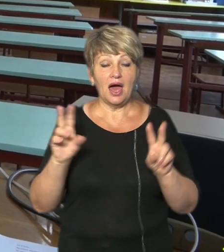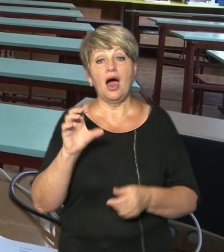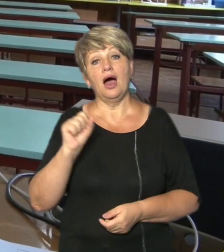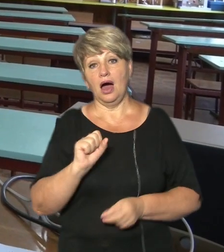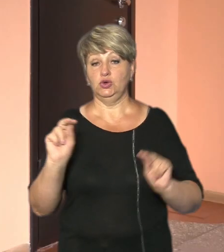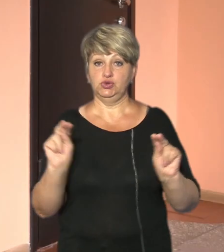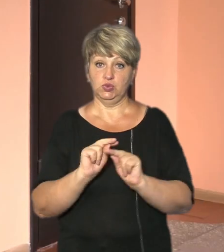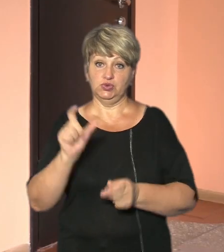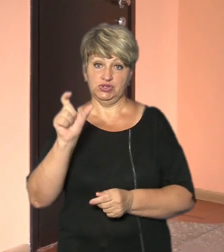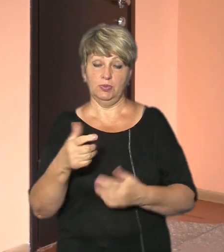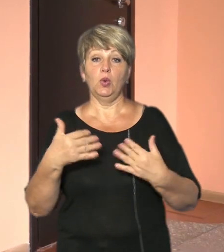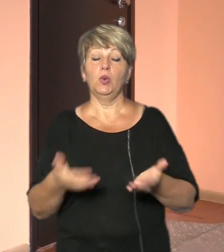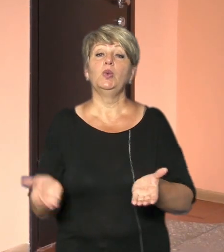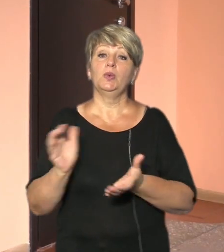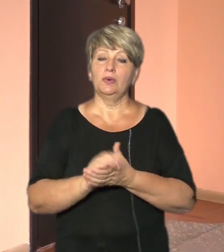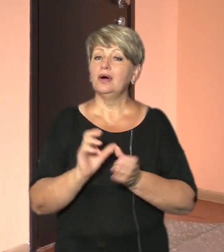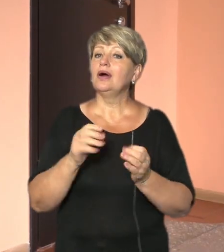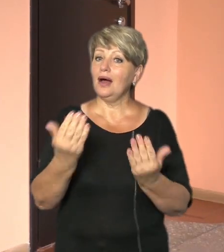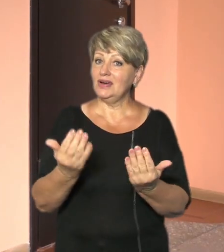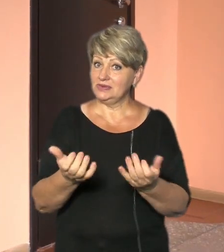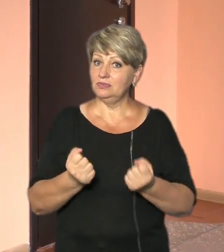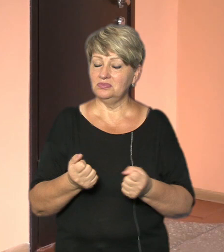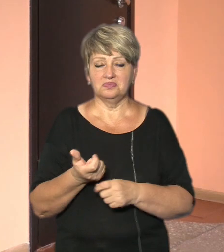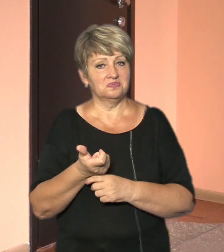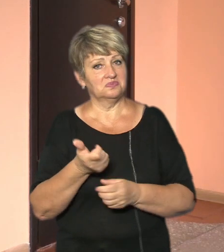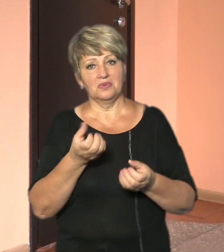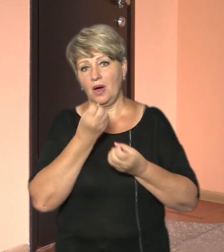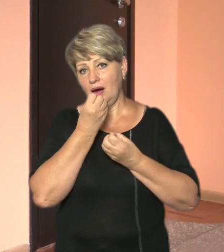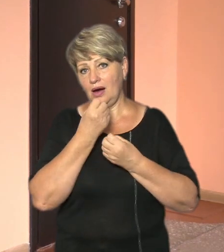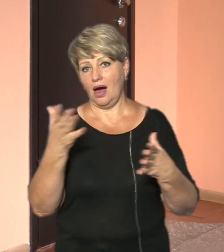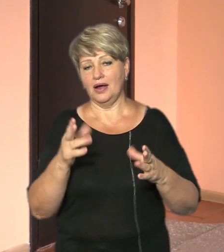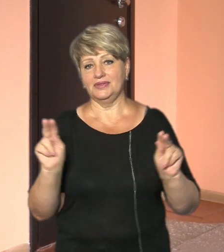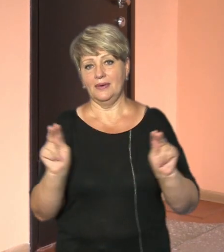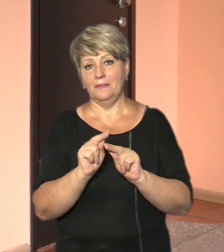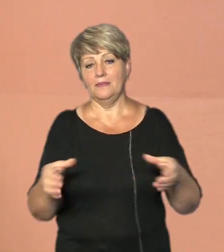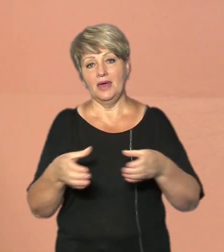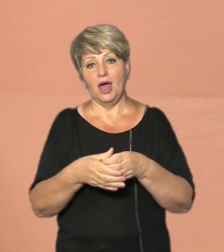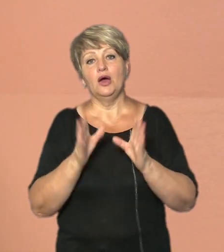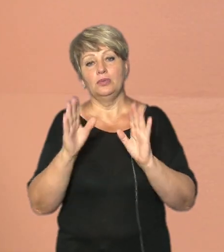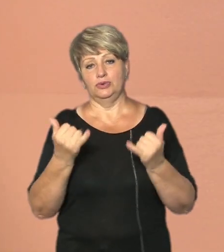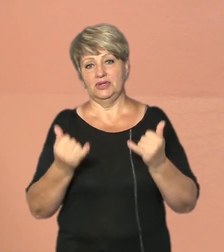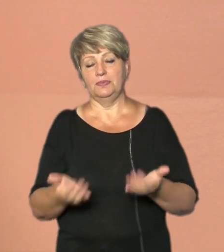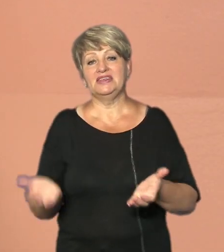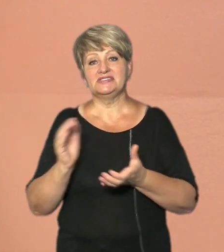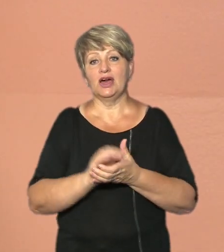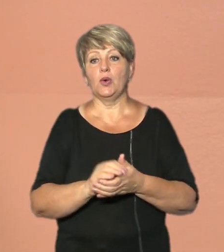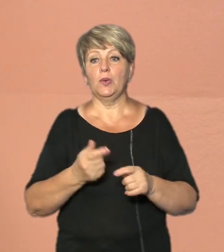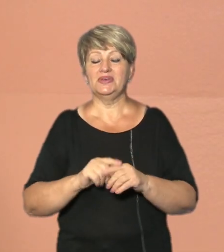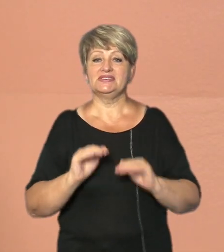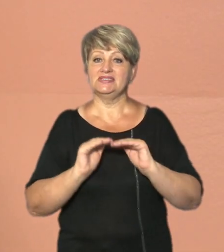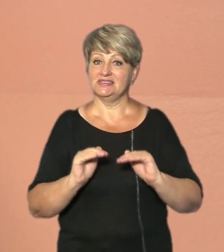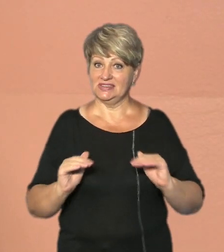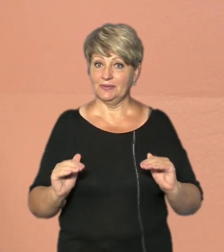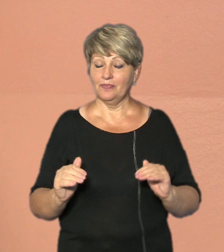познайомився Як вас прийняли? Гарний у вас спит колектив, все добре, буду знайомитись з учнями Директорка 28 школи